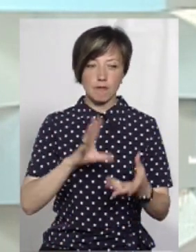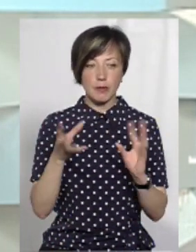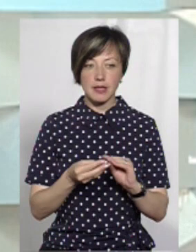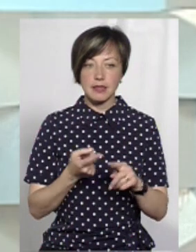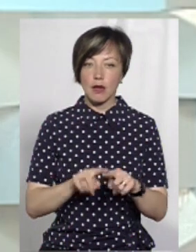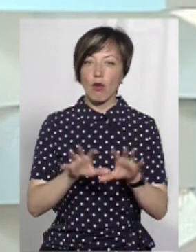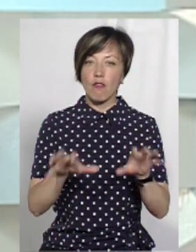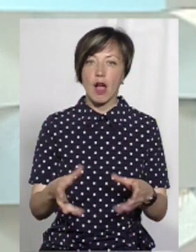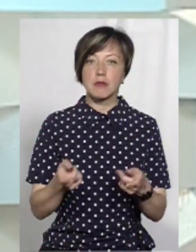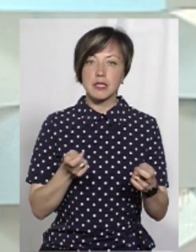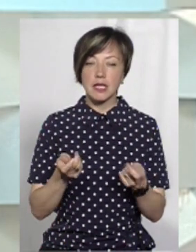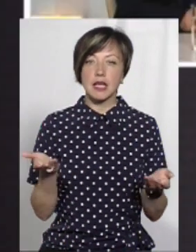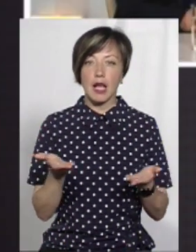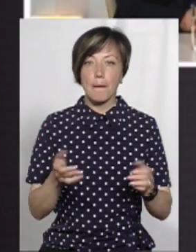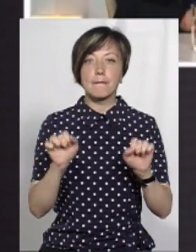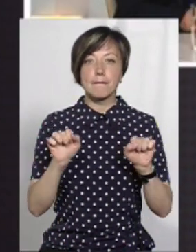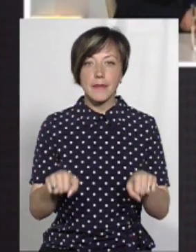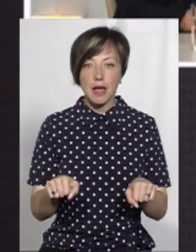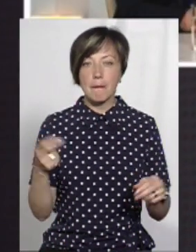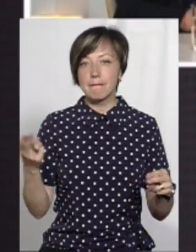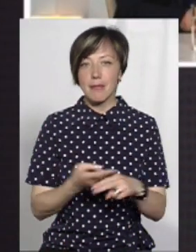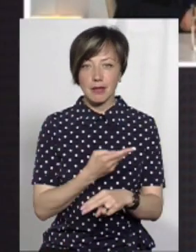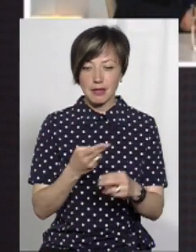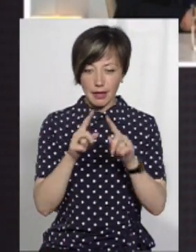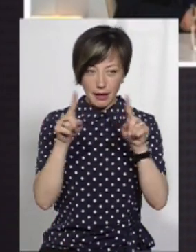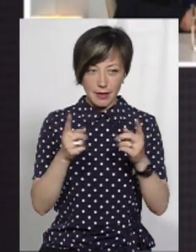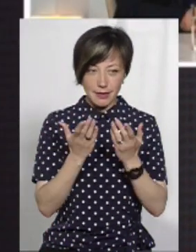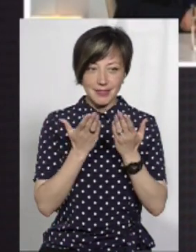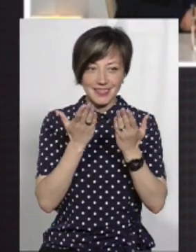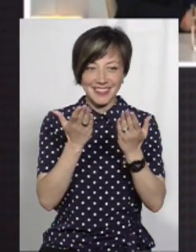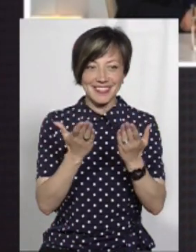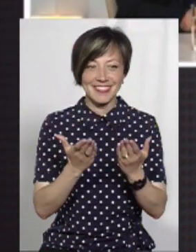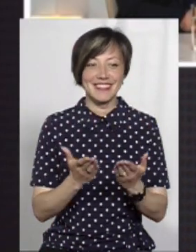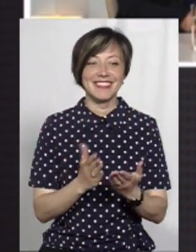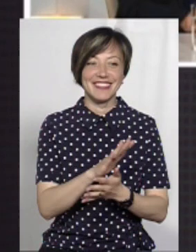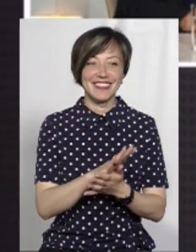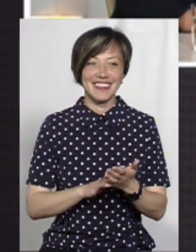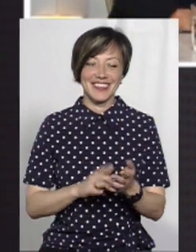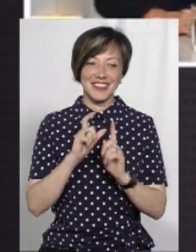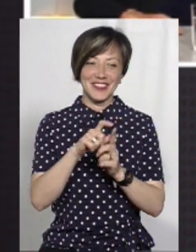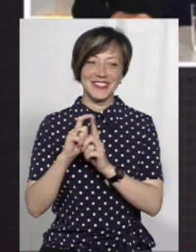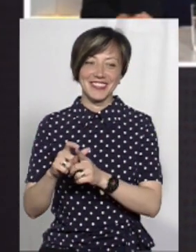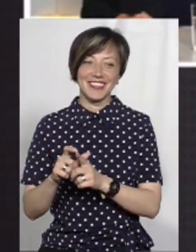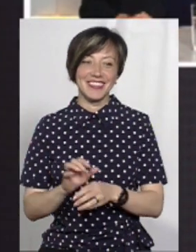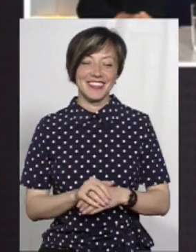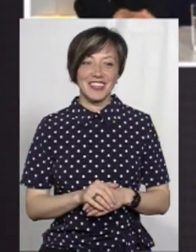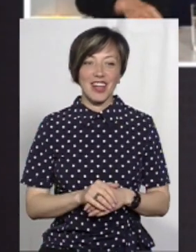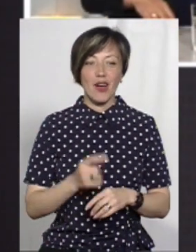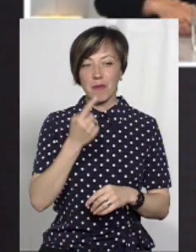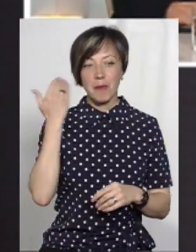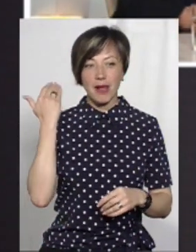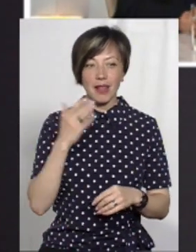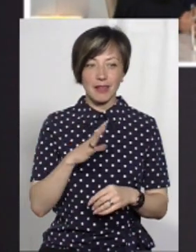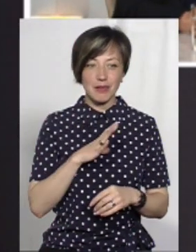принципі, це голова адміністрації, який міг без листочка проповіді. Тому що, скажімо, один з